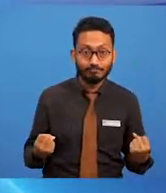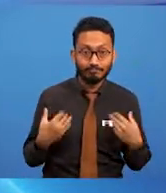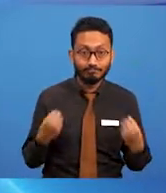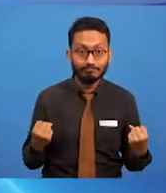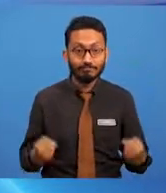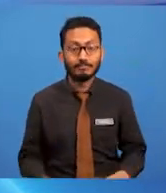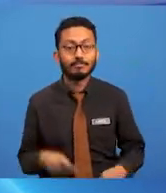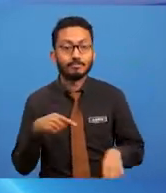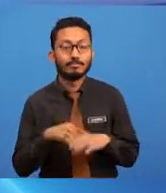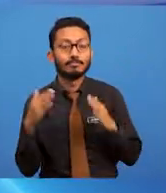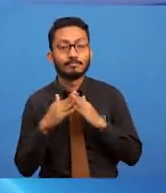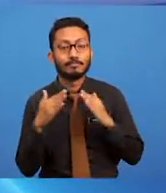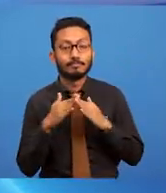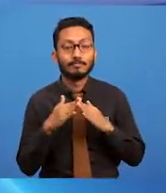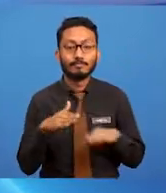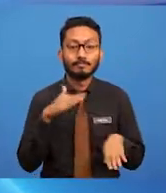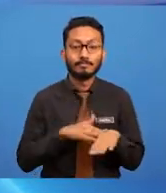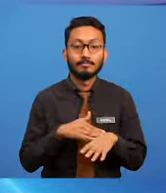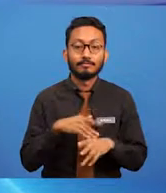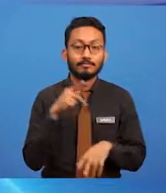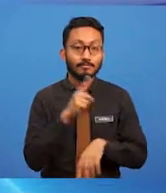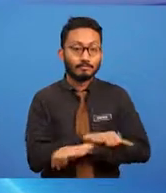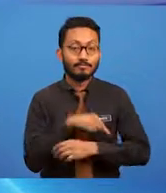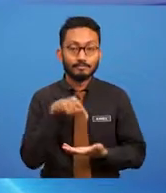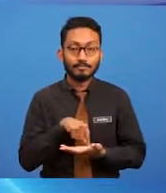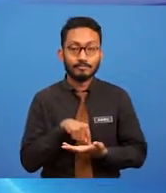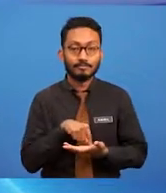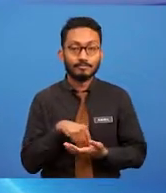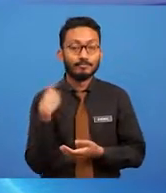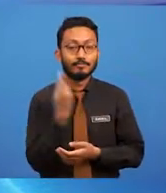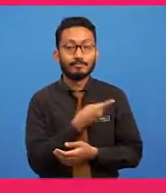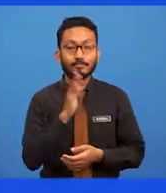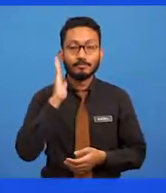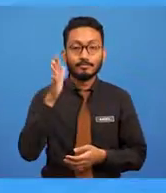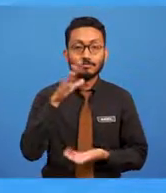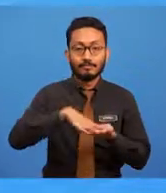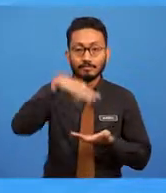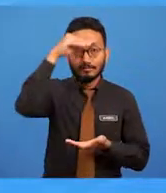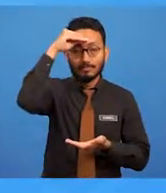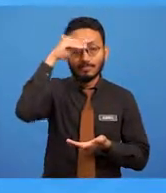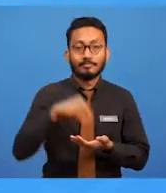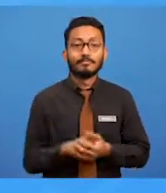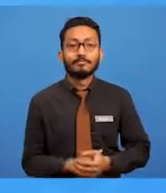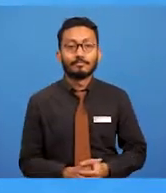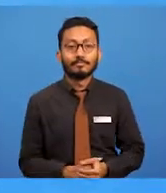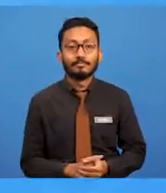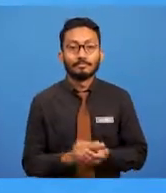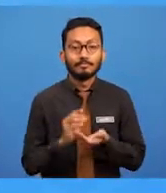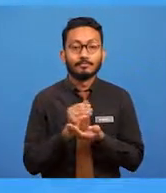Baik, pada episod kali ini, kita akan mempelajari tajuk ilustrasi grafik.